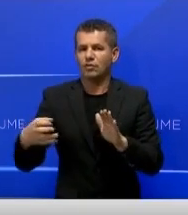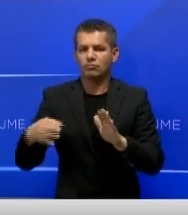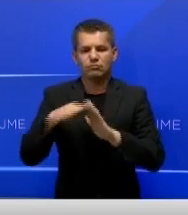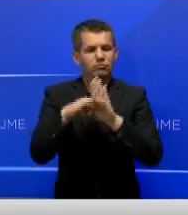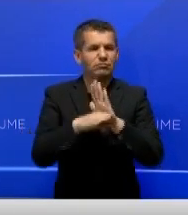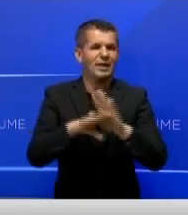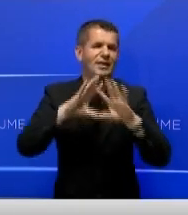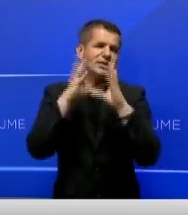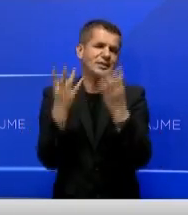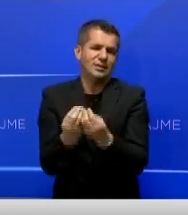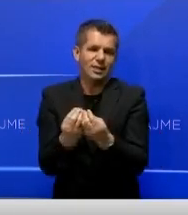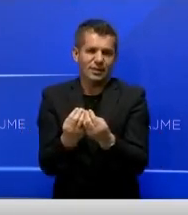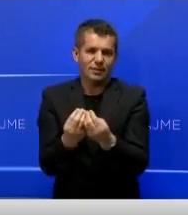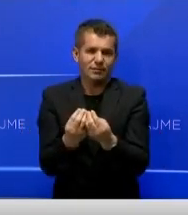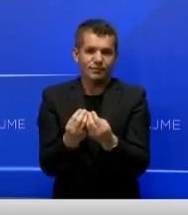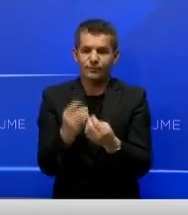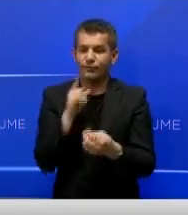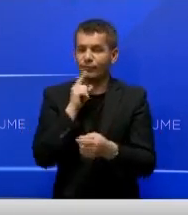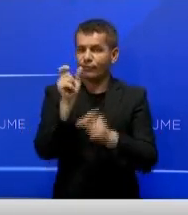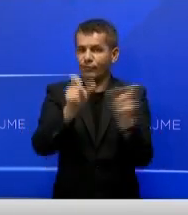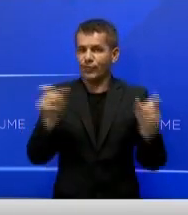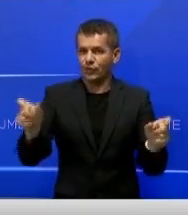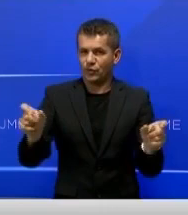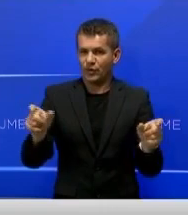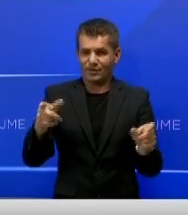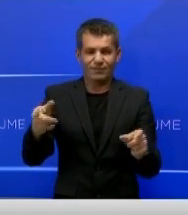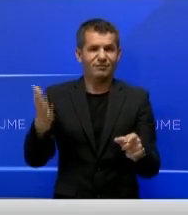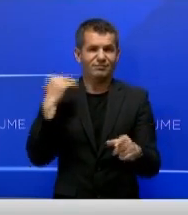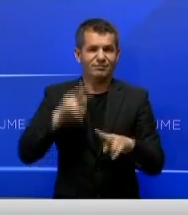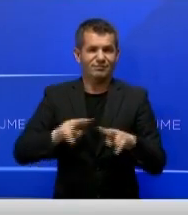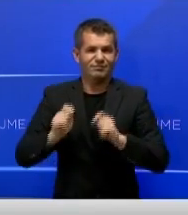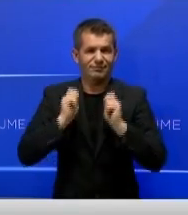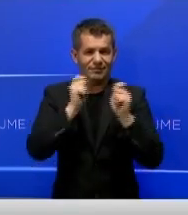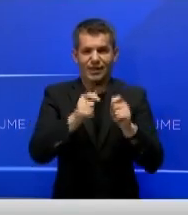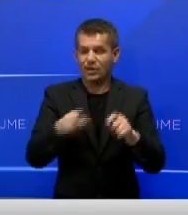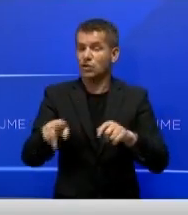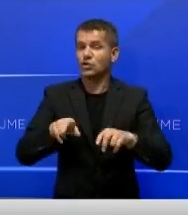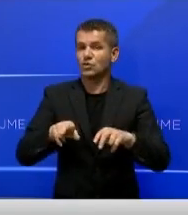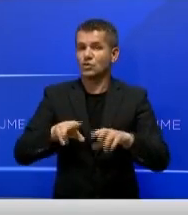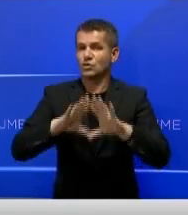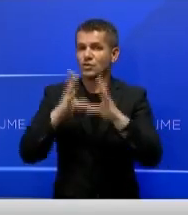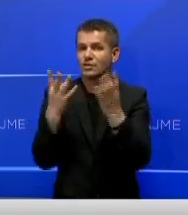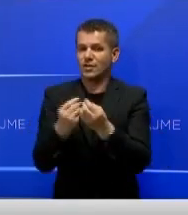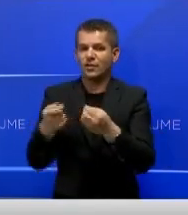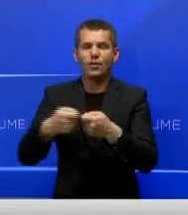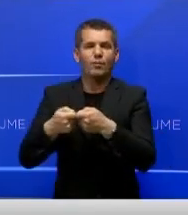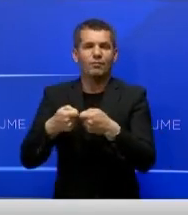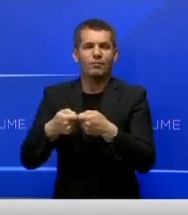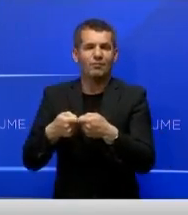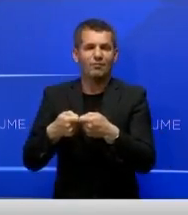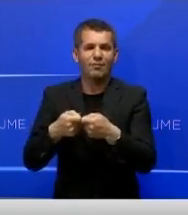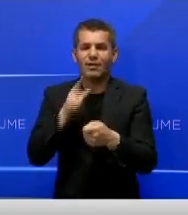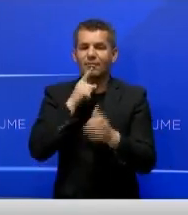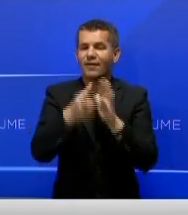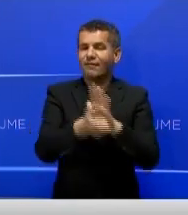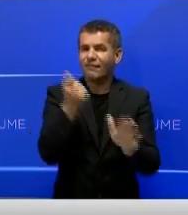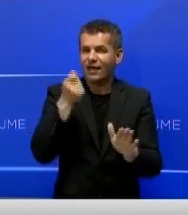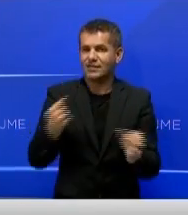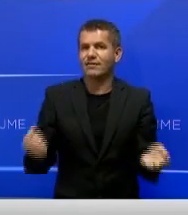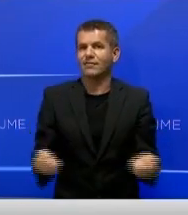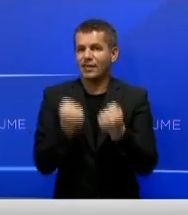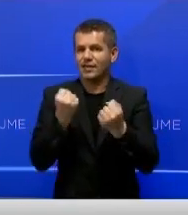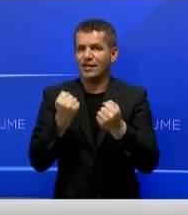procedurës penale. Të pandehurit po akuzohen për pjesmarjo se organizemi grupit kriminal të organizuar vrasje rënd